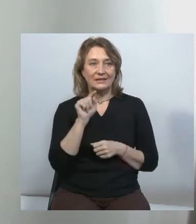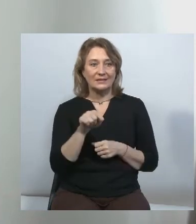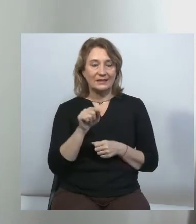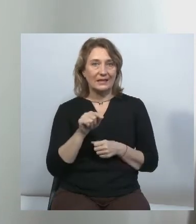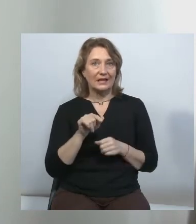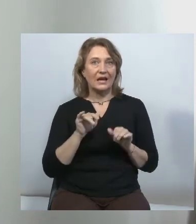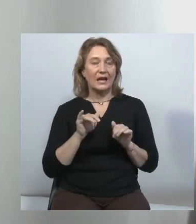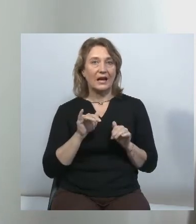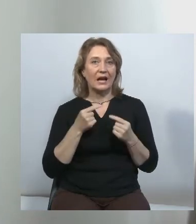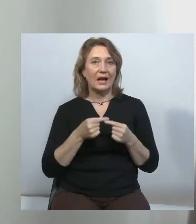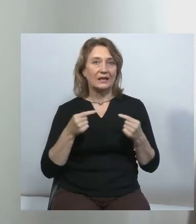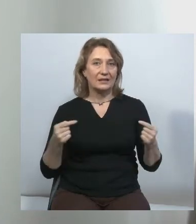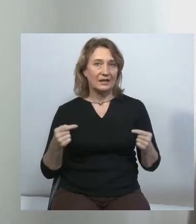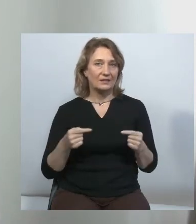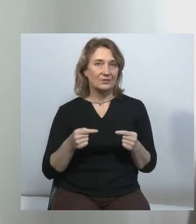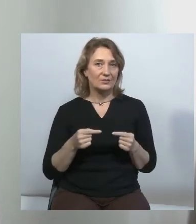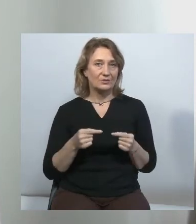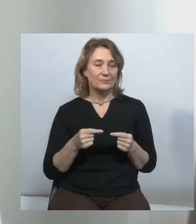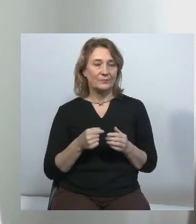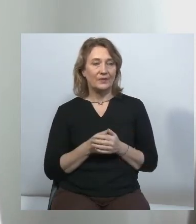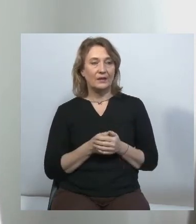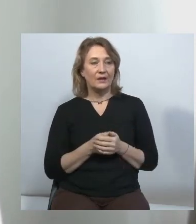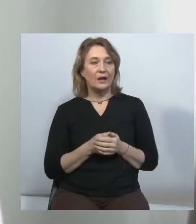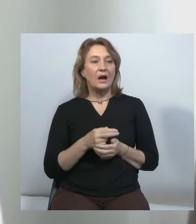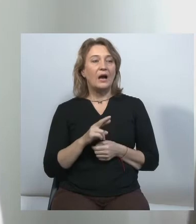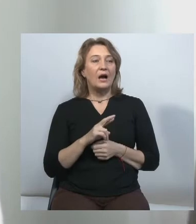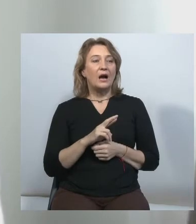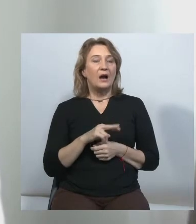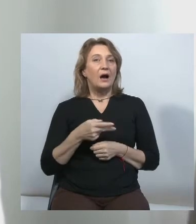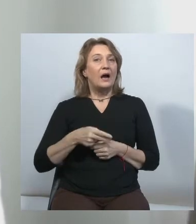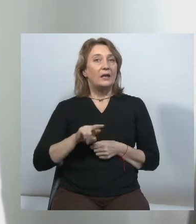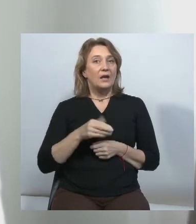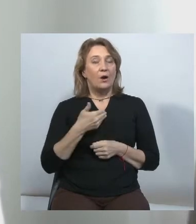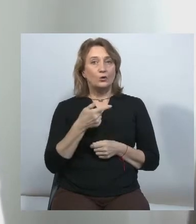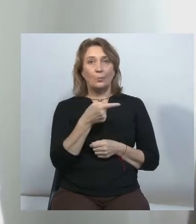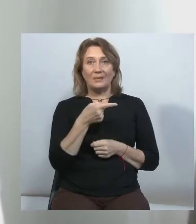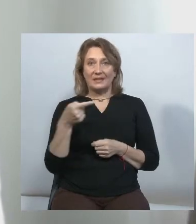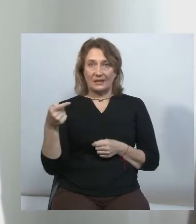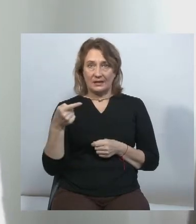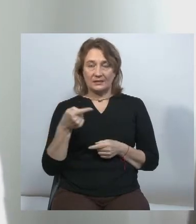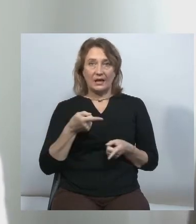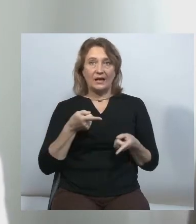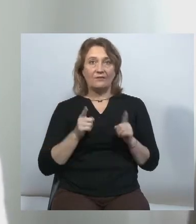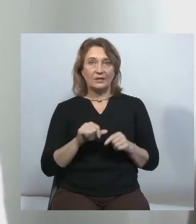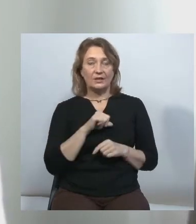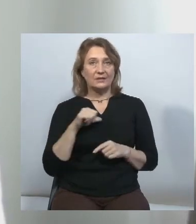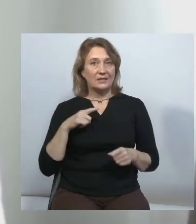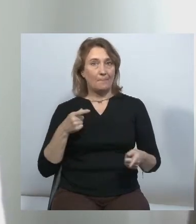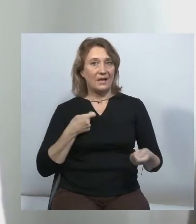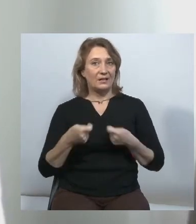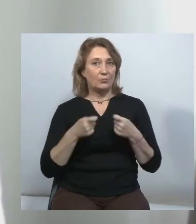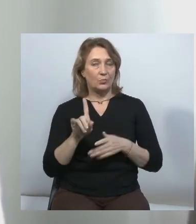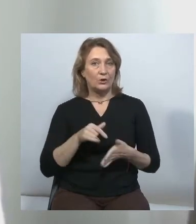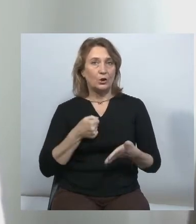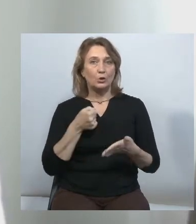взагалі нічим не регламентуються. Я хочу підкреслити, що ефективне саморегулювання у нас